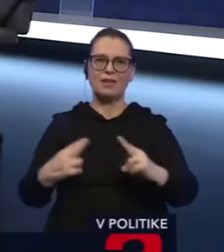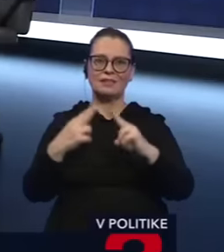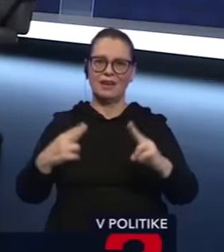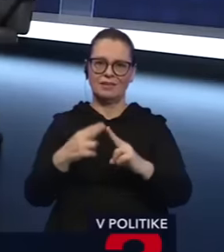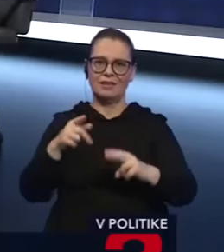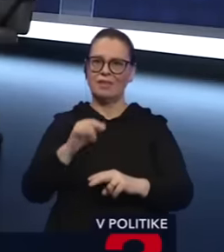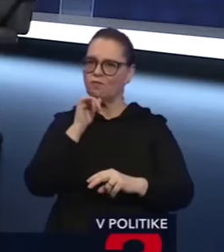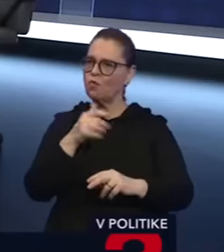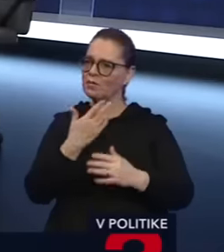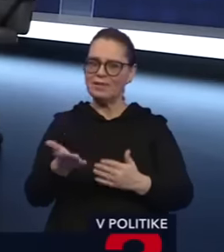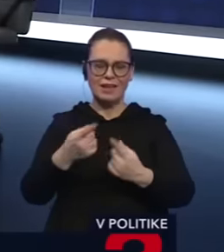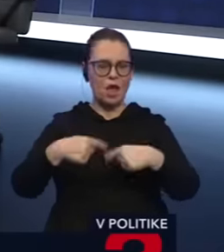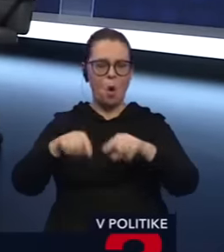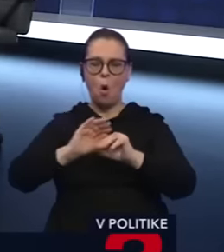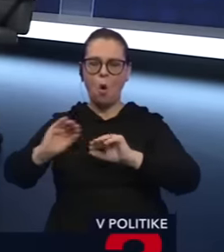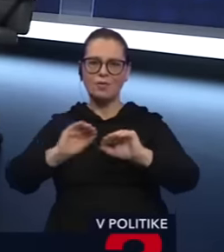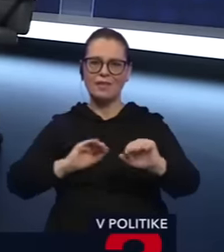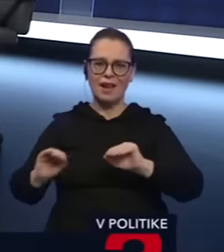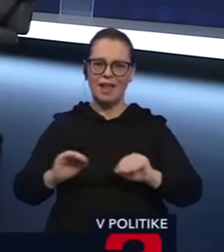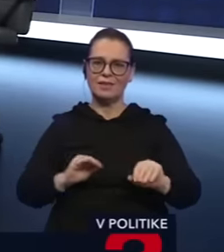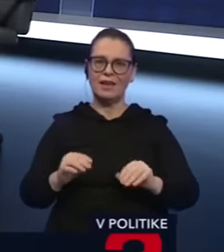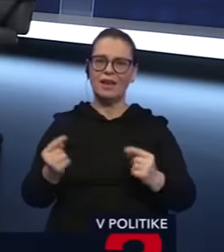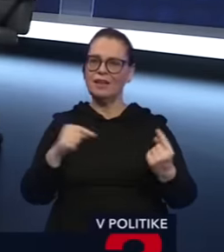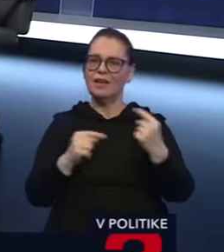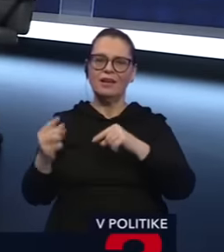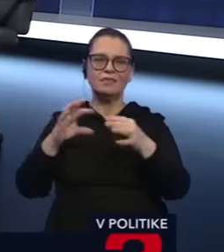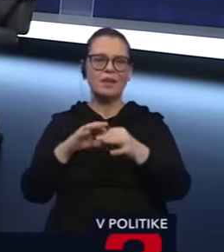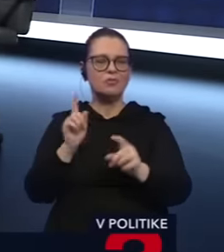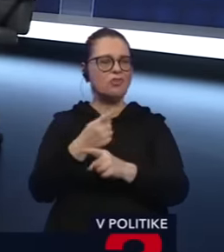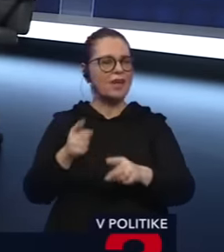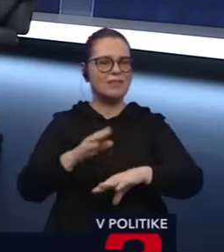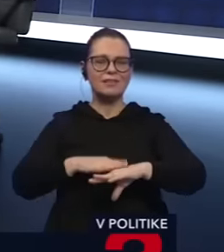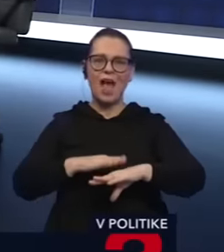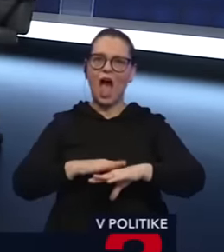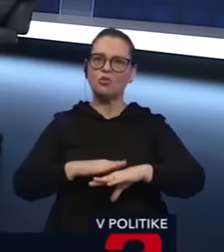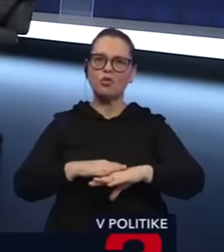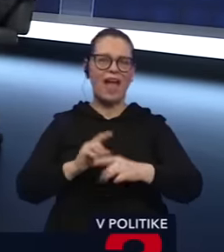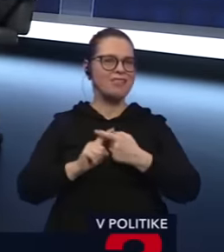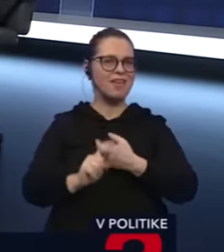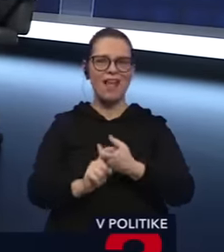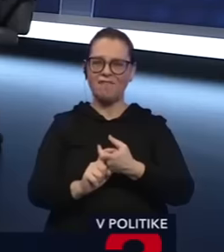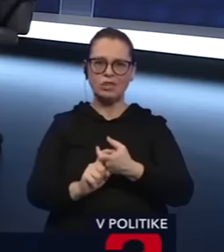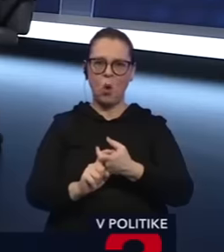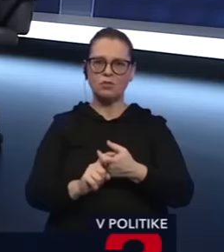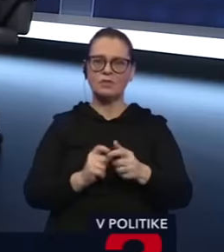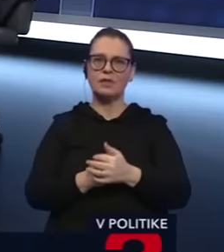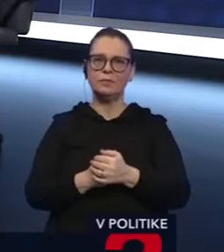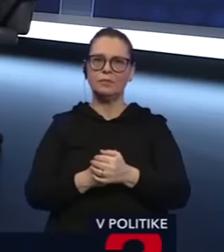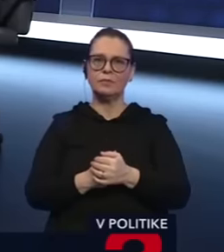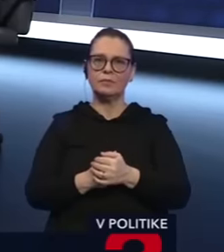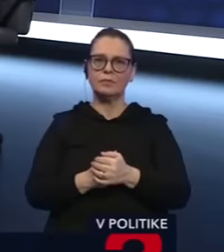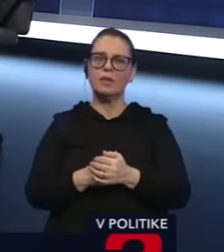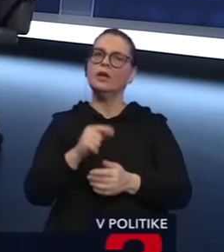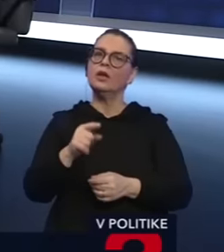je tam absolútne oddelenie týchto vzájomných väzí. žiadna garancia nezávislosti. A to, čo je od